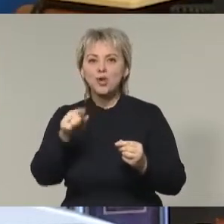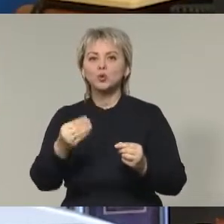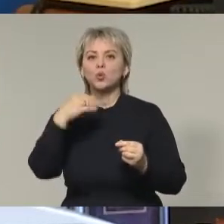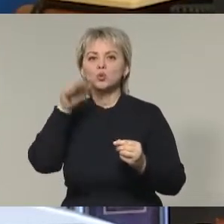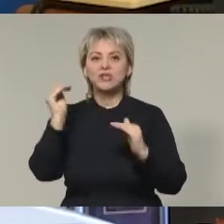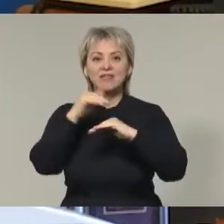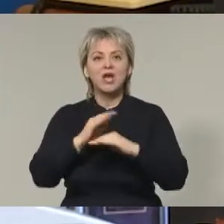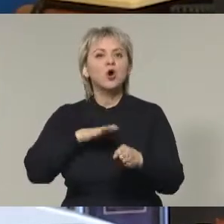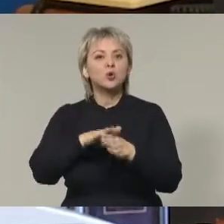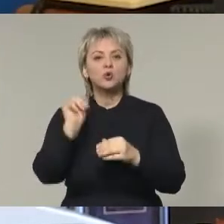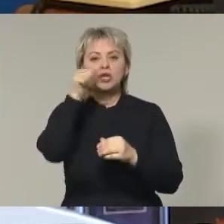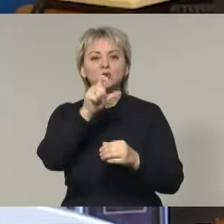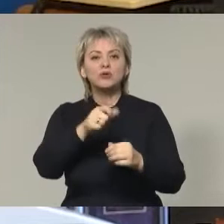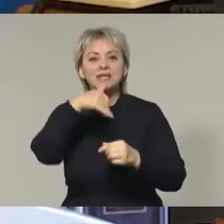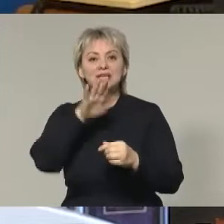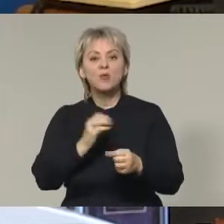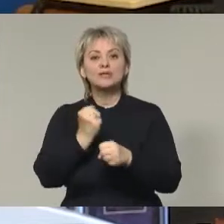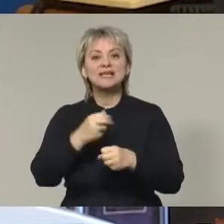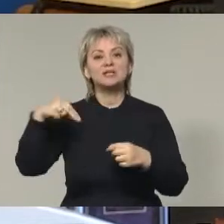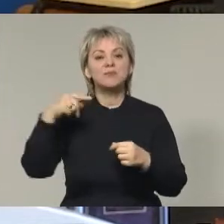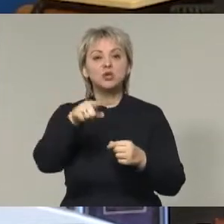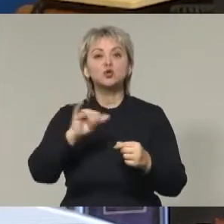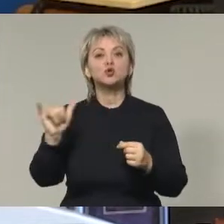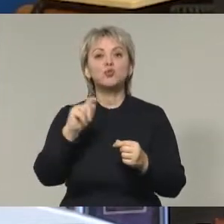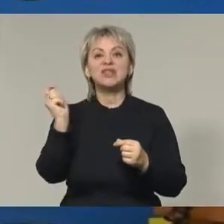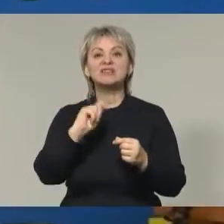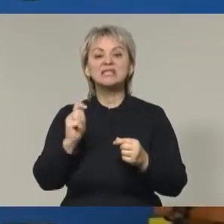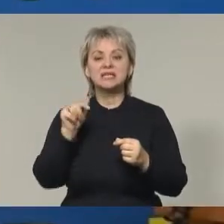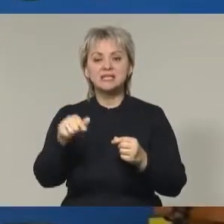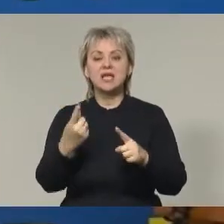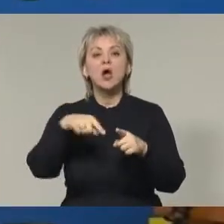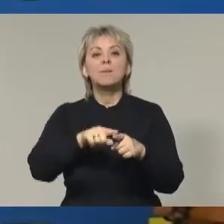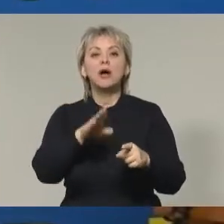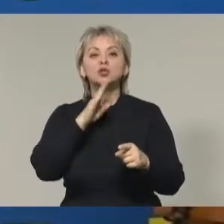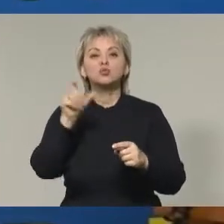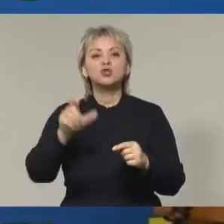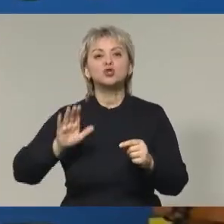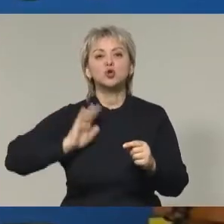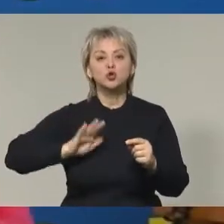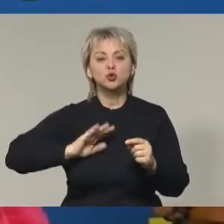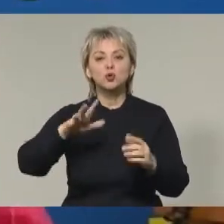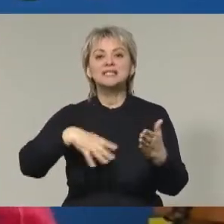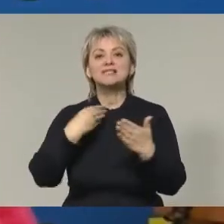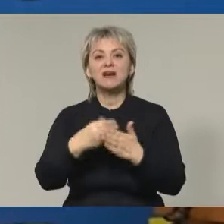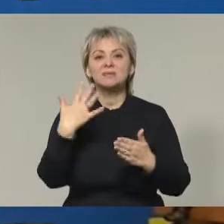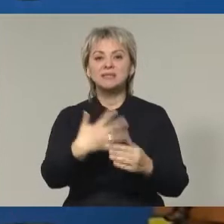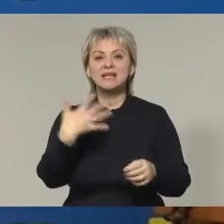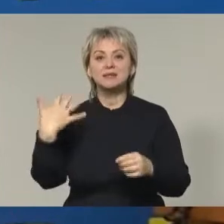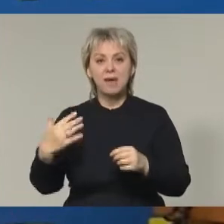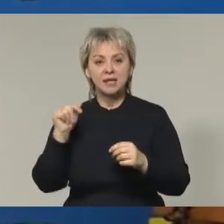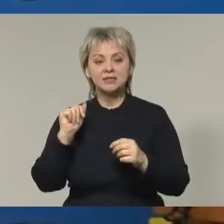Кровный год. Люди не могут делать пиерых на субботу, воскресенье. Поэтому женщина ждёт свои 55,